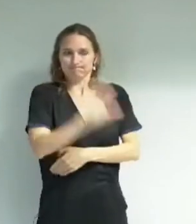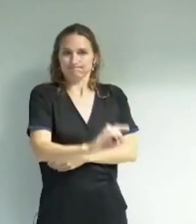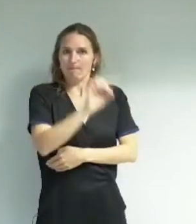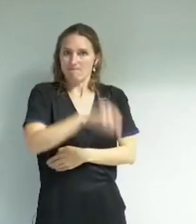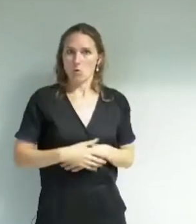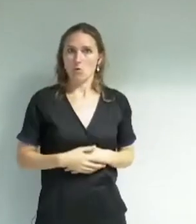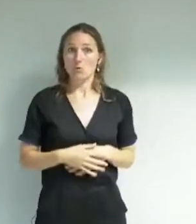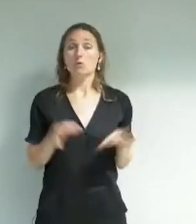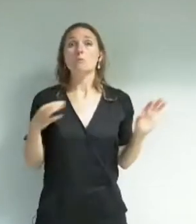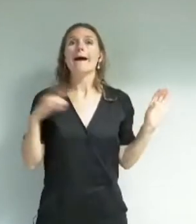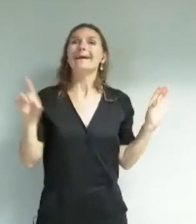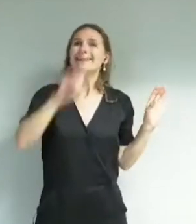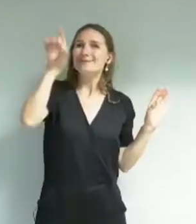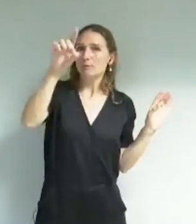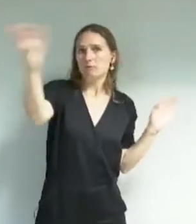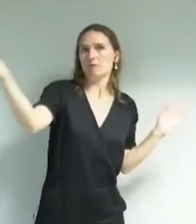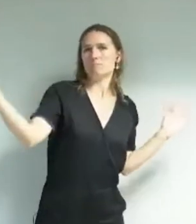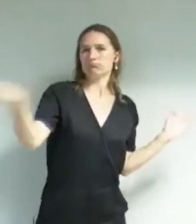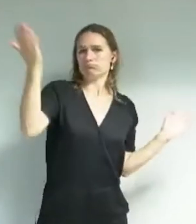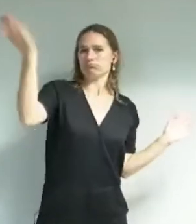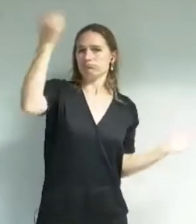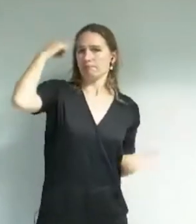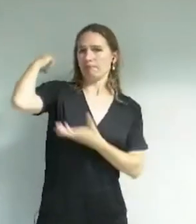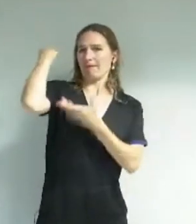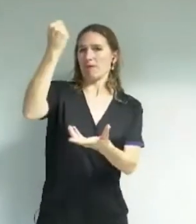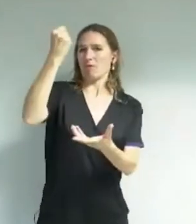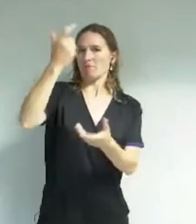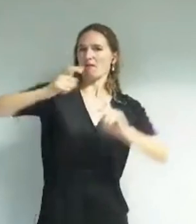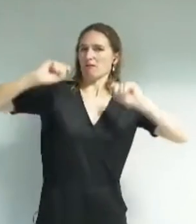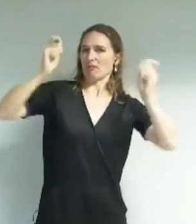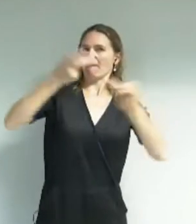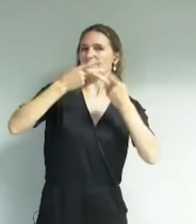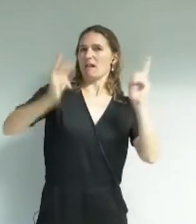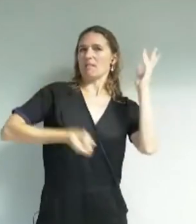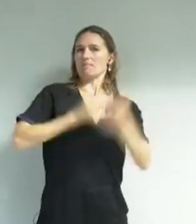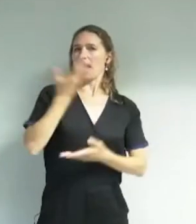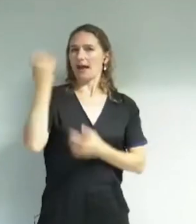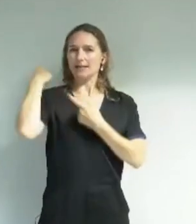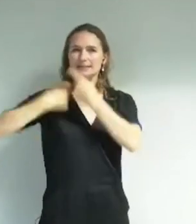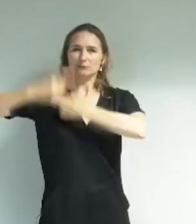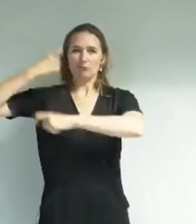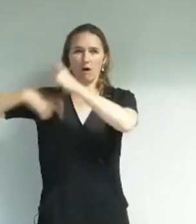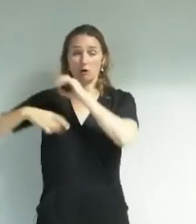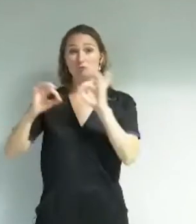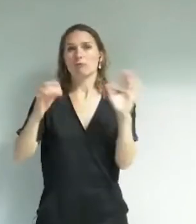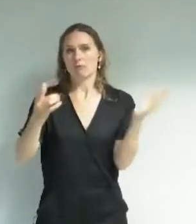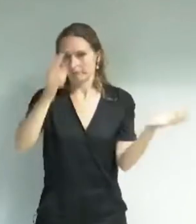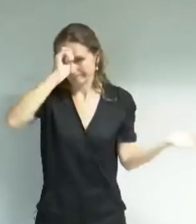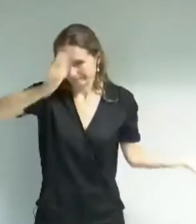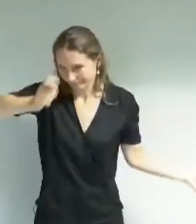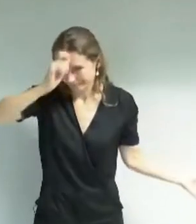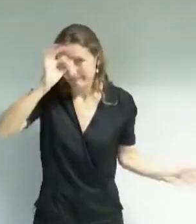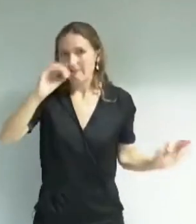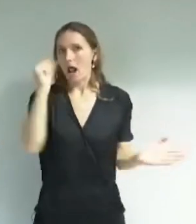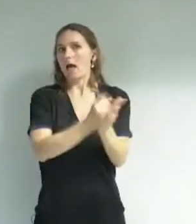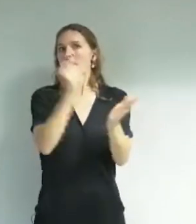aux as du patrimoine qui ont obtenu le label ville d'art et d'histoire, parce que là, je reconnais que pour les labels, vous êtes champions, là